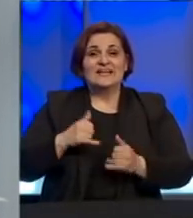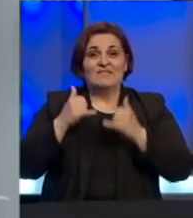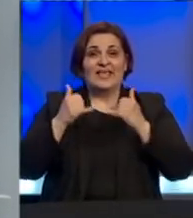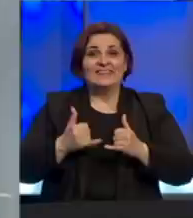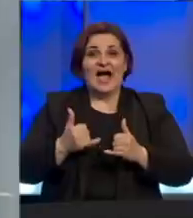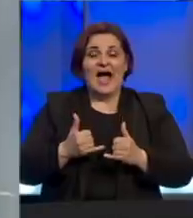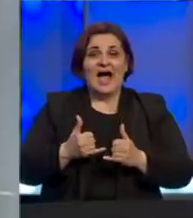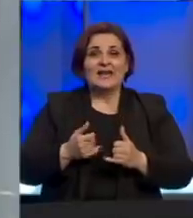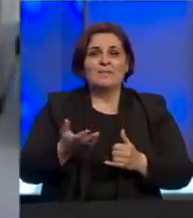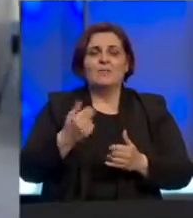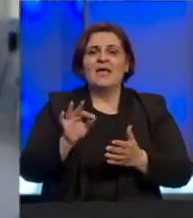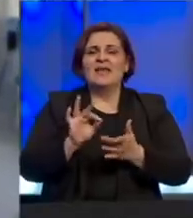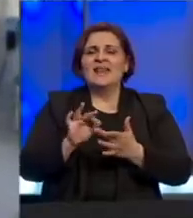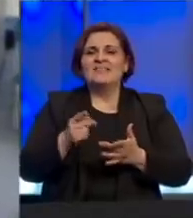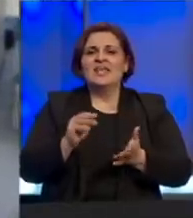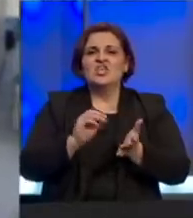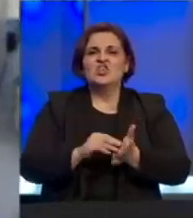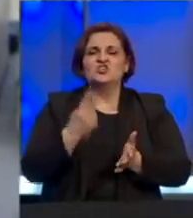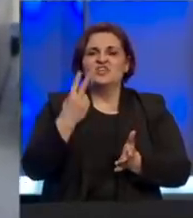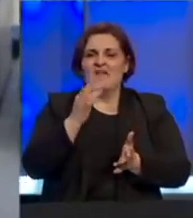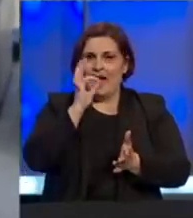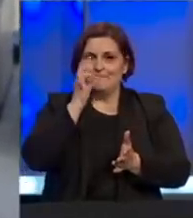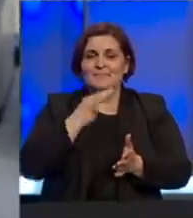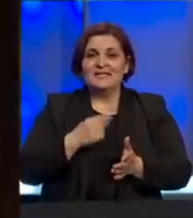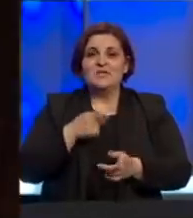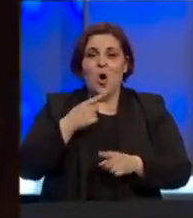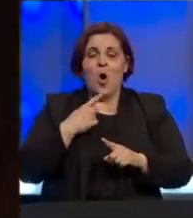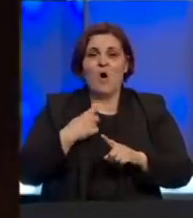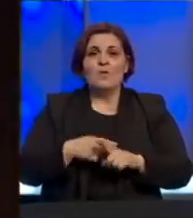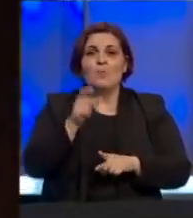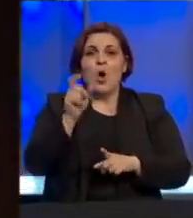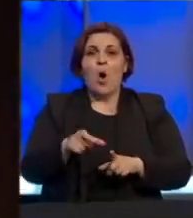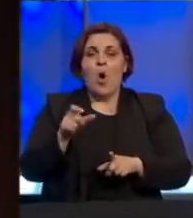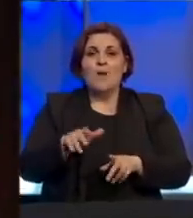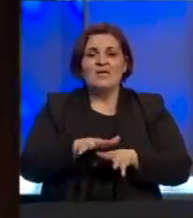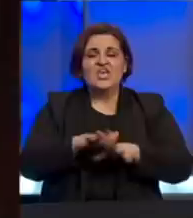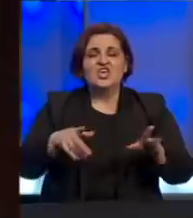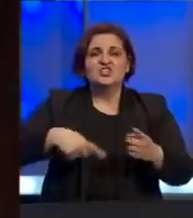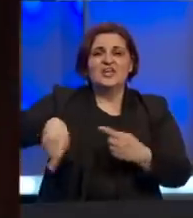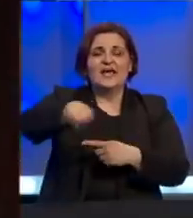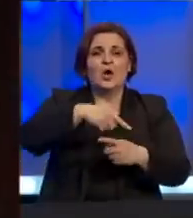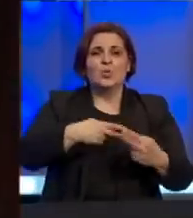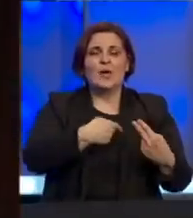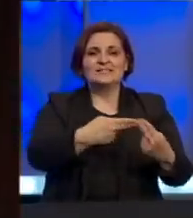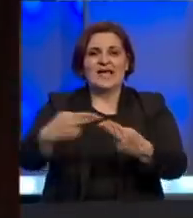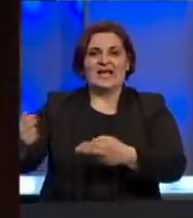je uzeo i poslao na testiranje još dva brisa, ovaj put od osoba i šire kruga zaraženih.